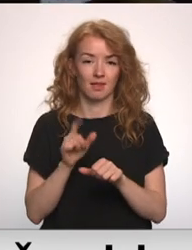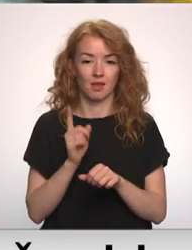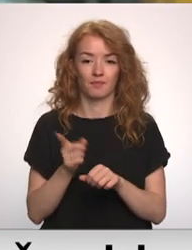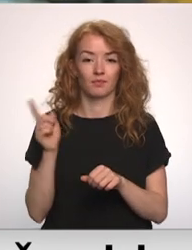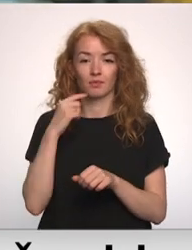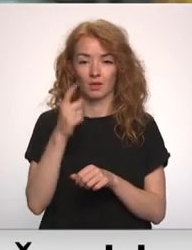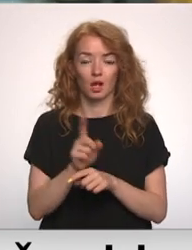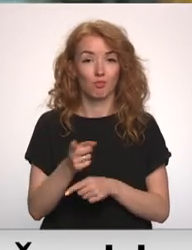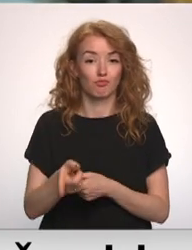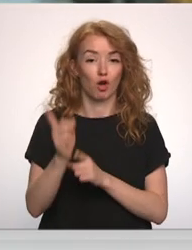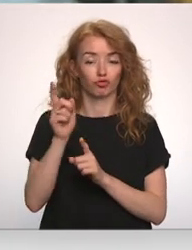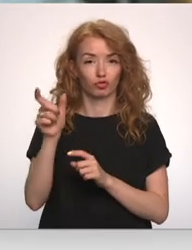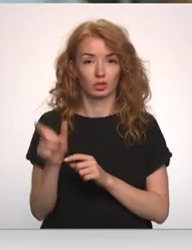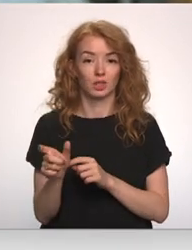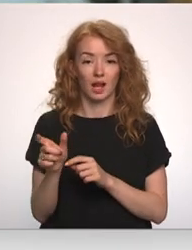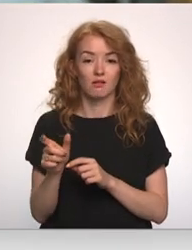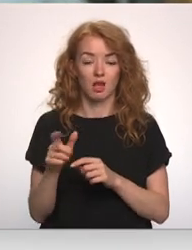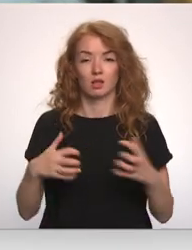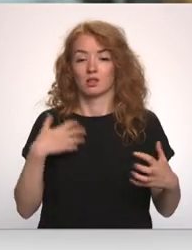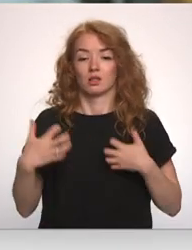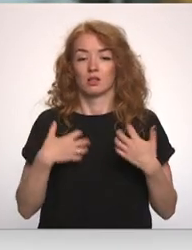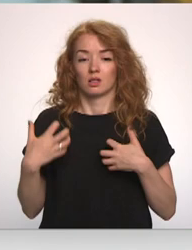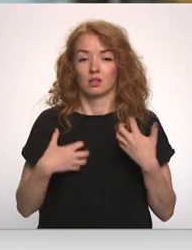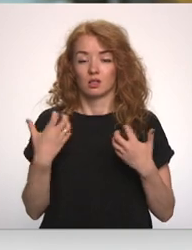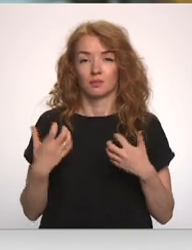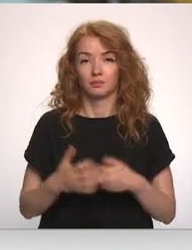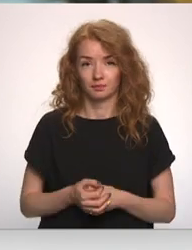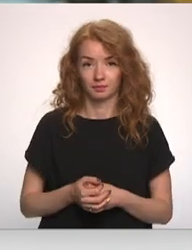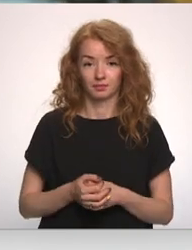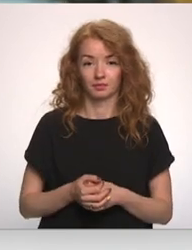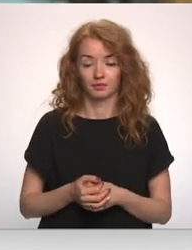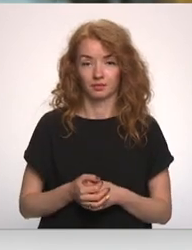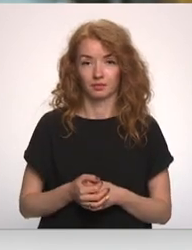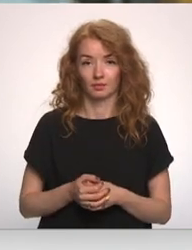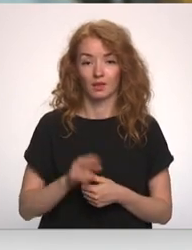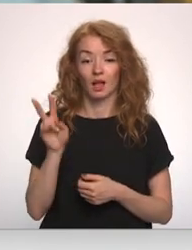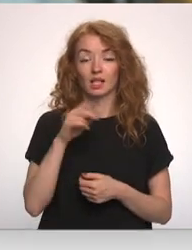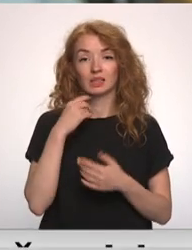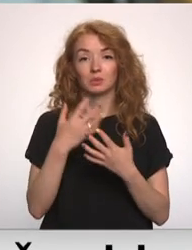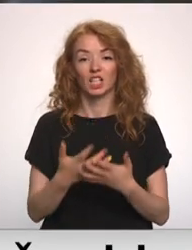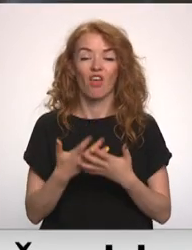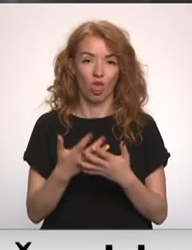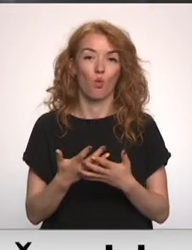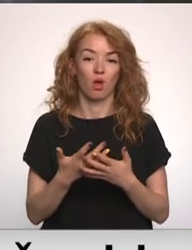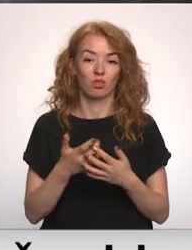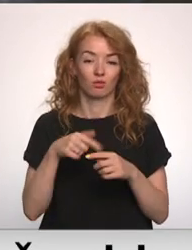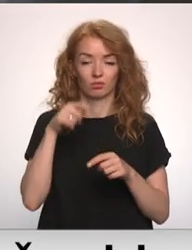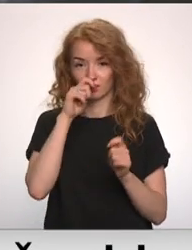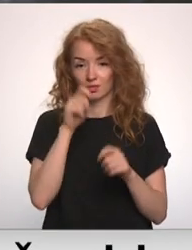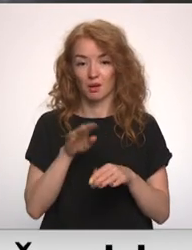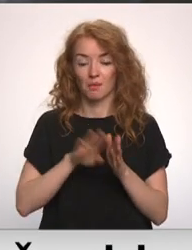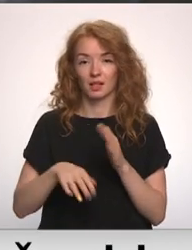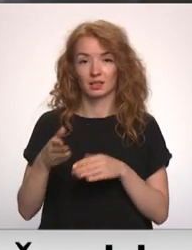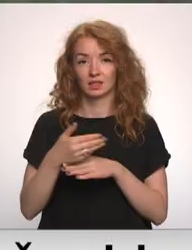Makšķirnieki jau visu cietu raci. Kas jau grib zvejot, tās vēl kaut ko. Tagad bez